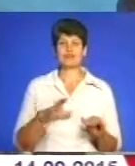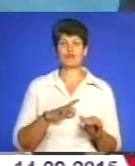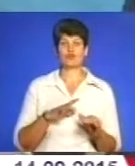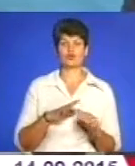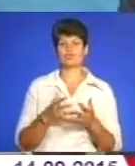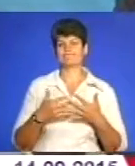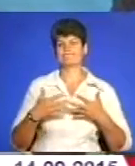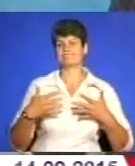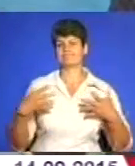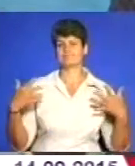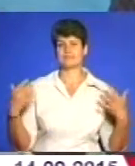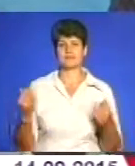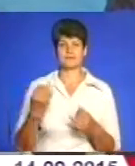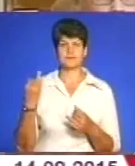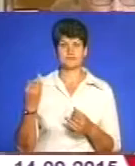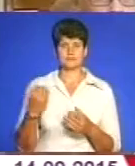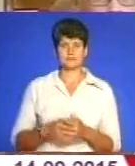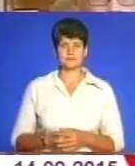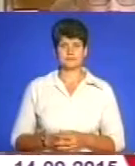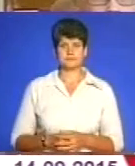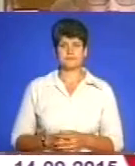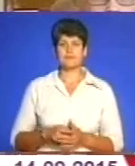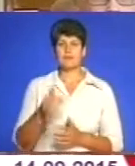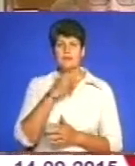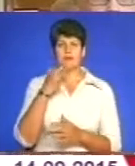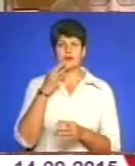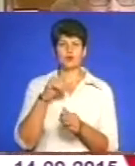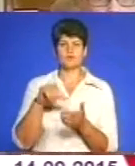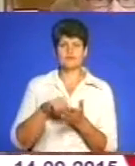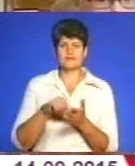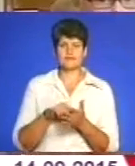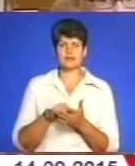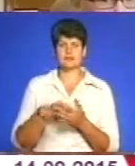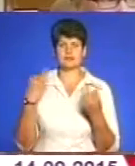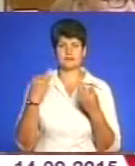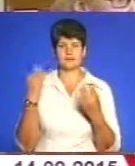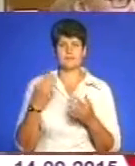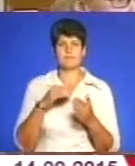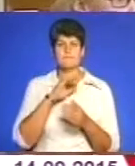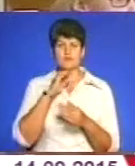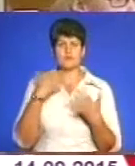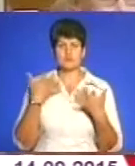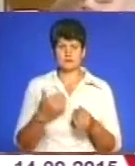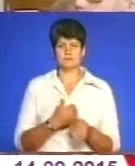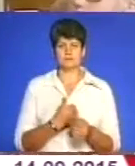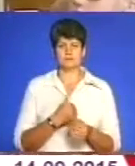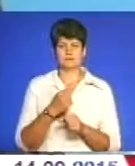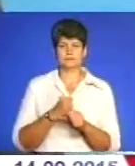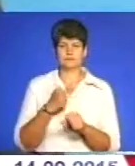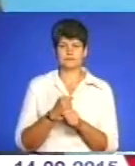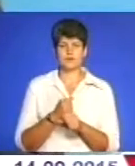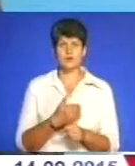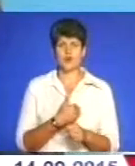спектр, широкий розширення професій. Багато представників найрізноманітніших професій уже зголосилися до співпраці.